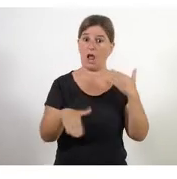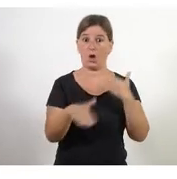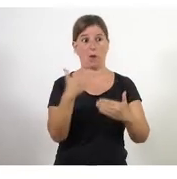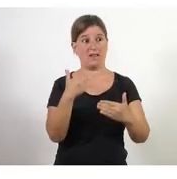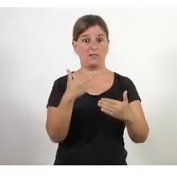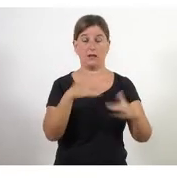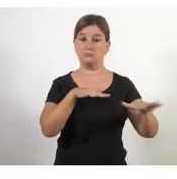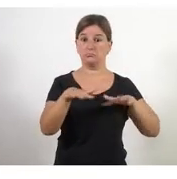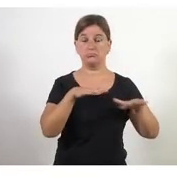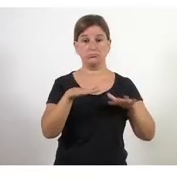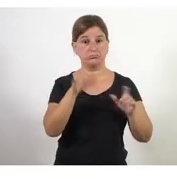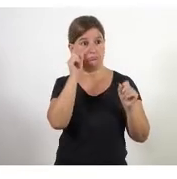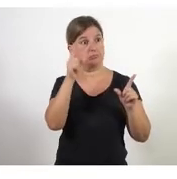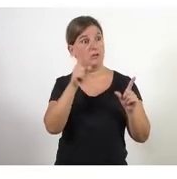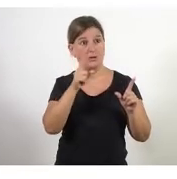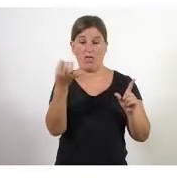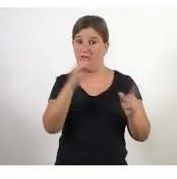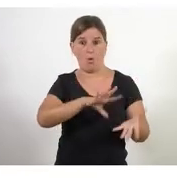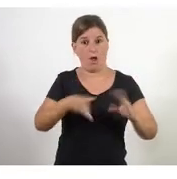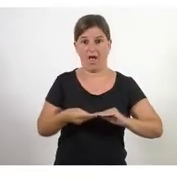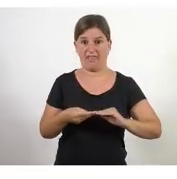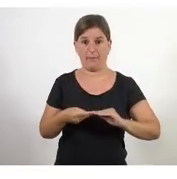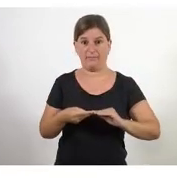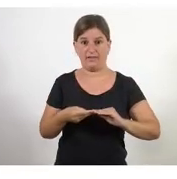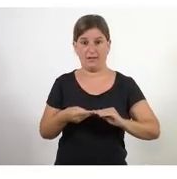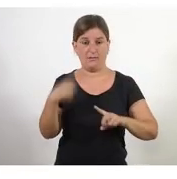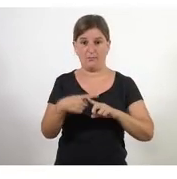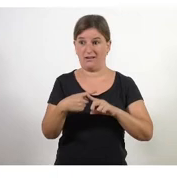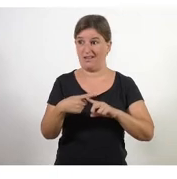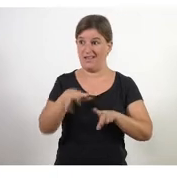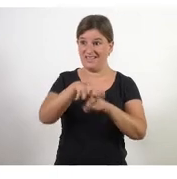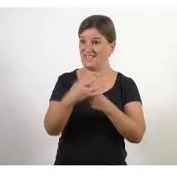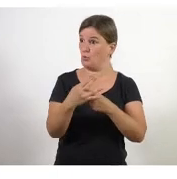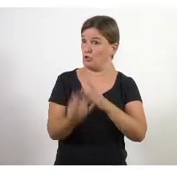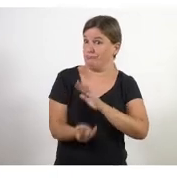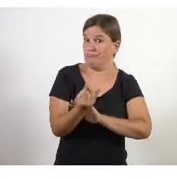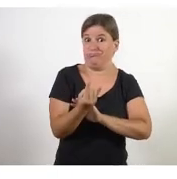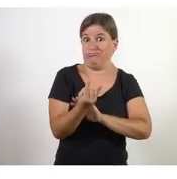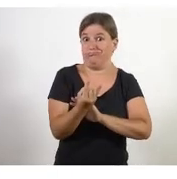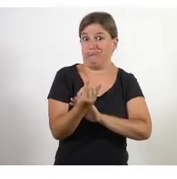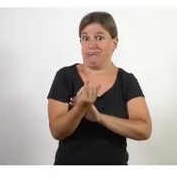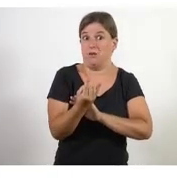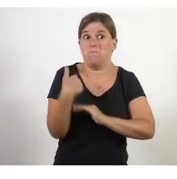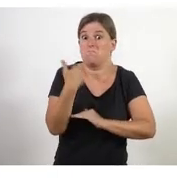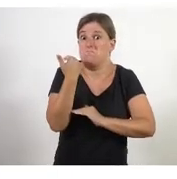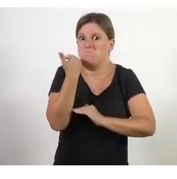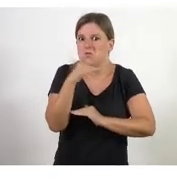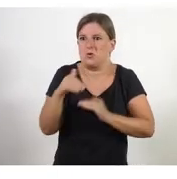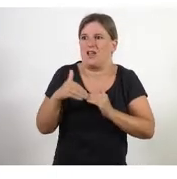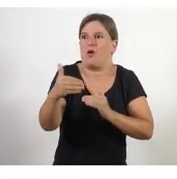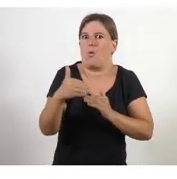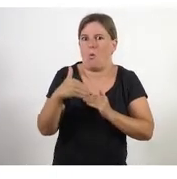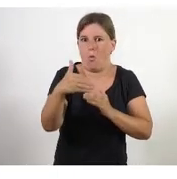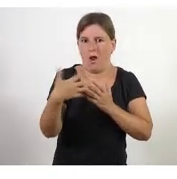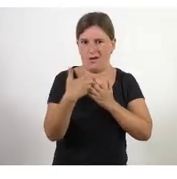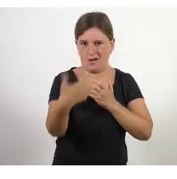veure que el tema és adaptar-se a una cosa que ha vingut i que tenim la incertesa que no sabem quant de temps